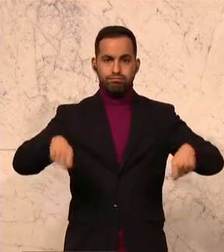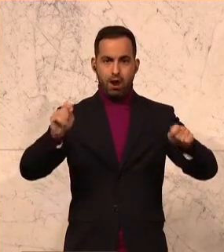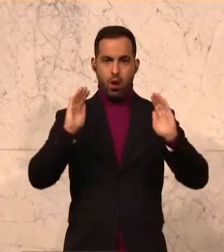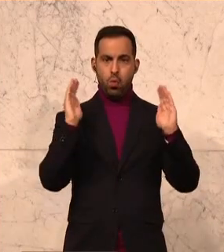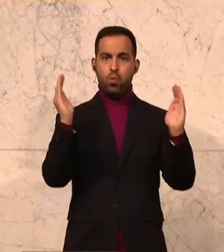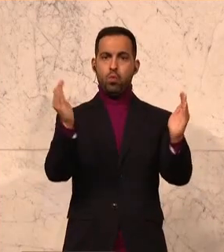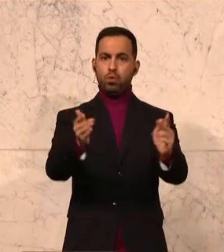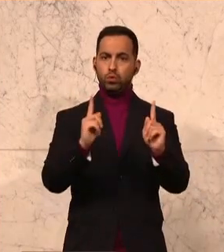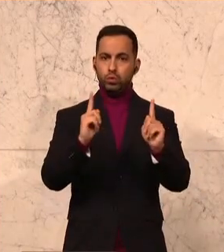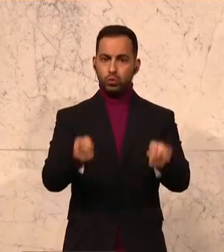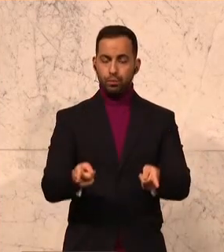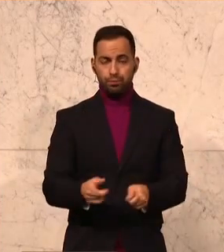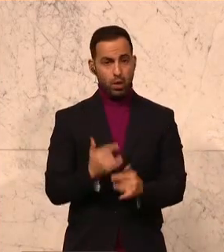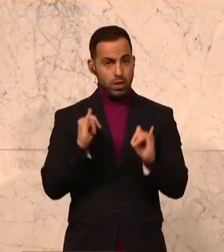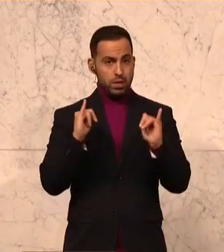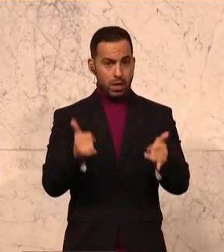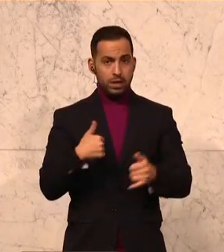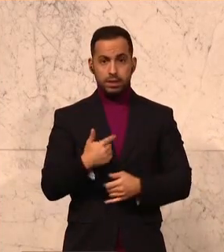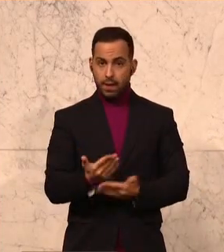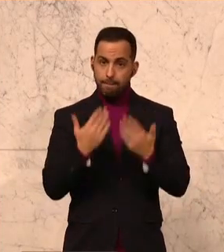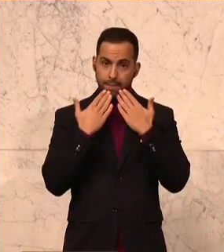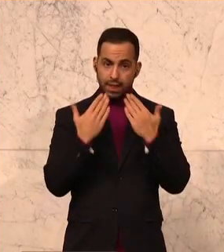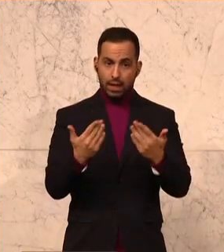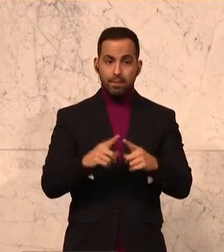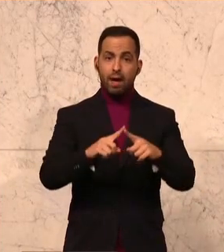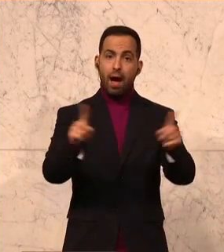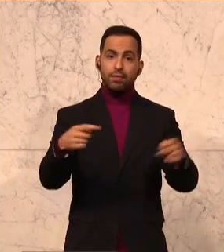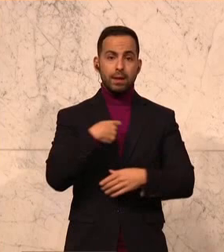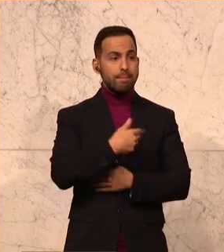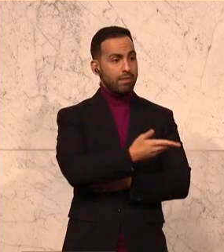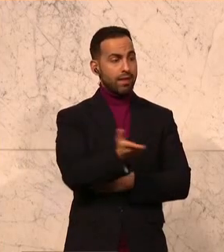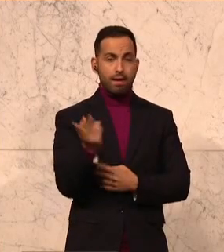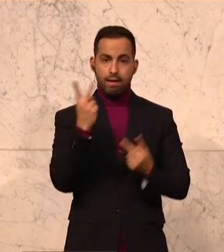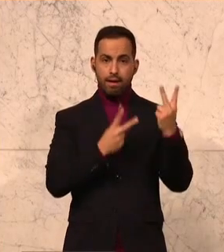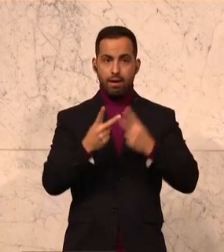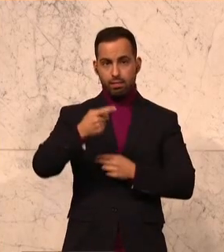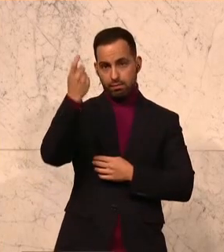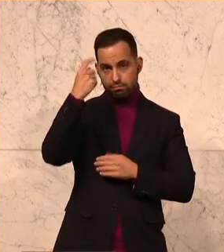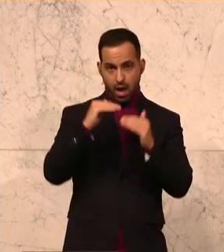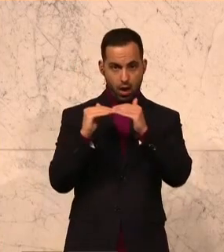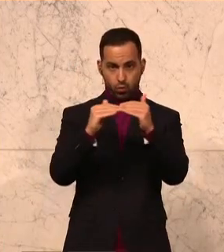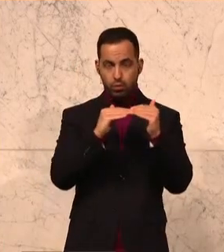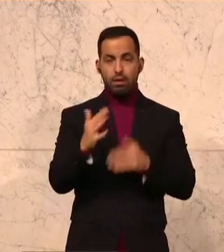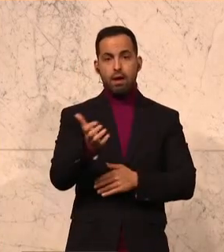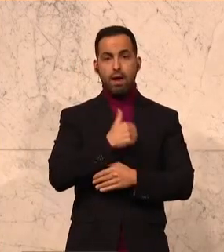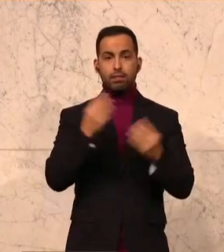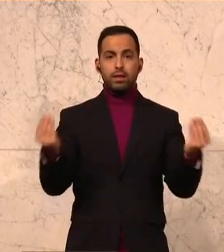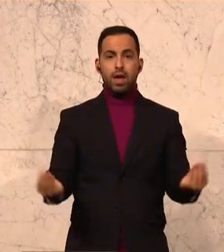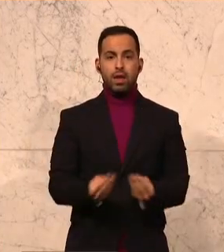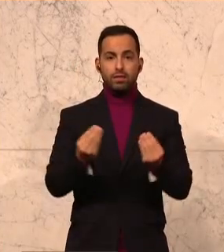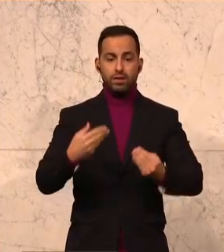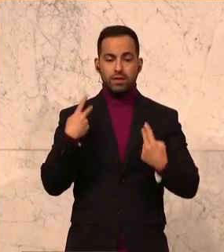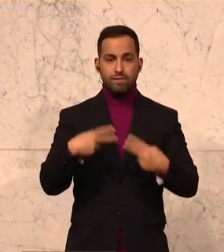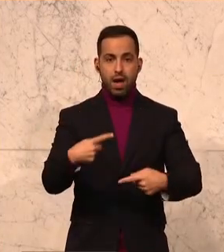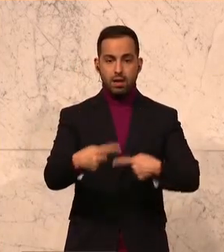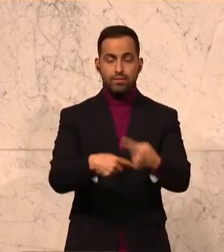ja, ich bedanke mich, dass die anderen Parteien das ähnlich sehen, dass wir dort endlich etwas weiterkriegen. Ich